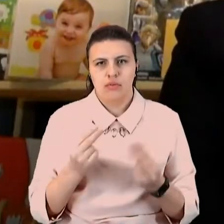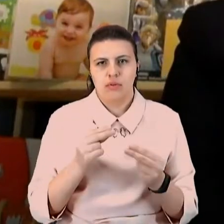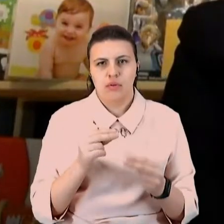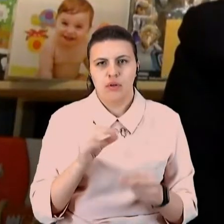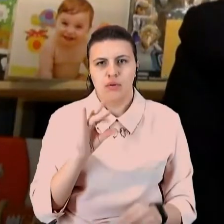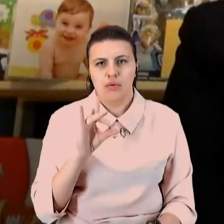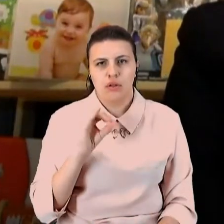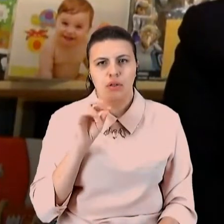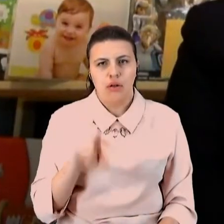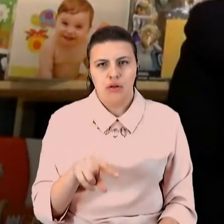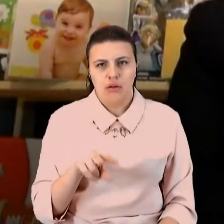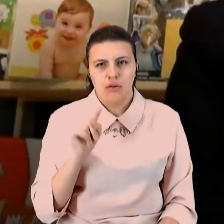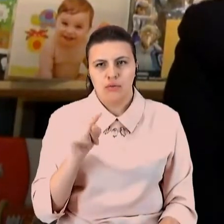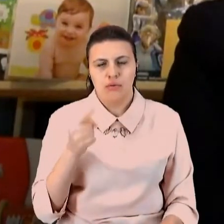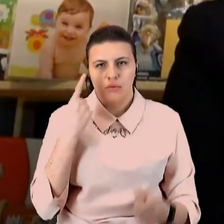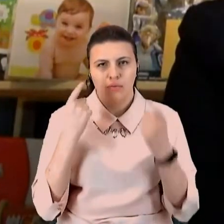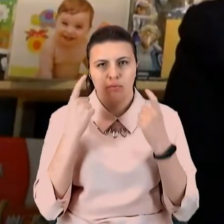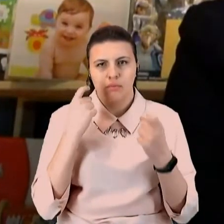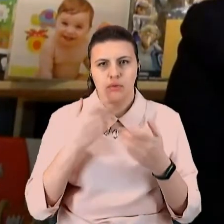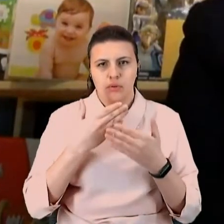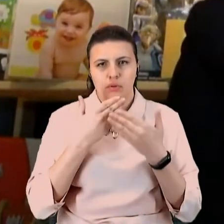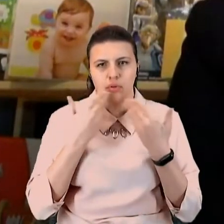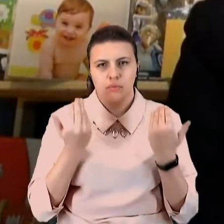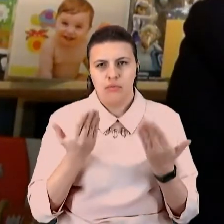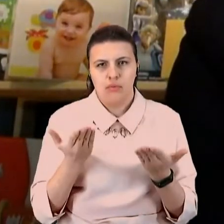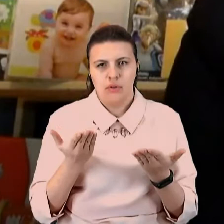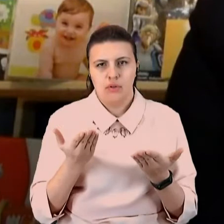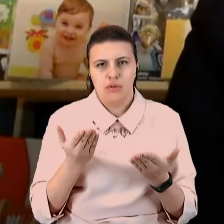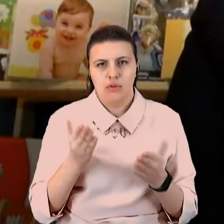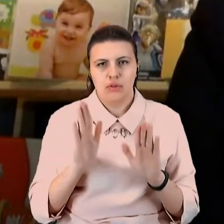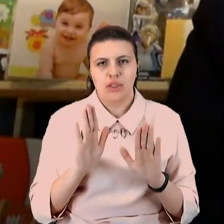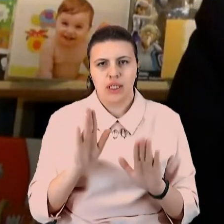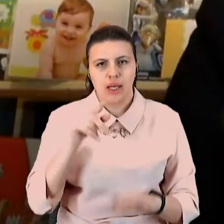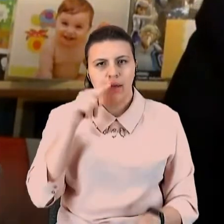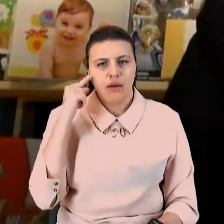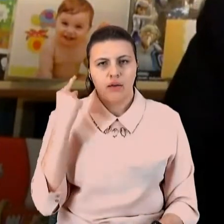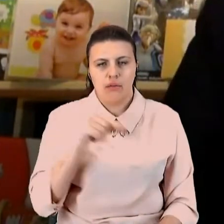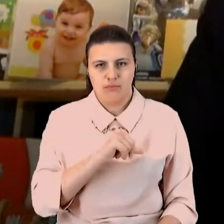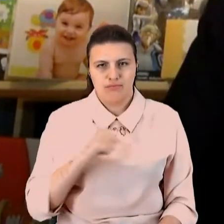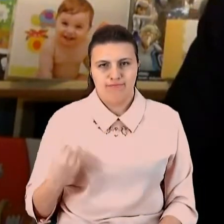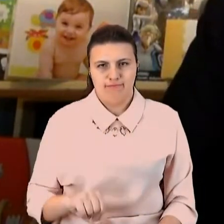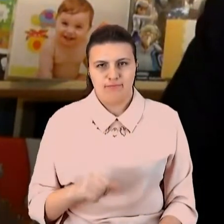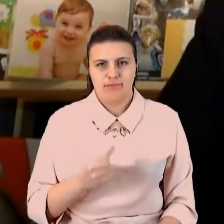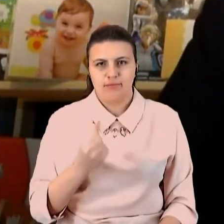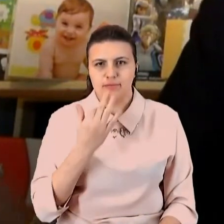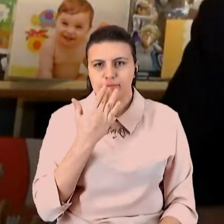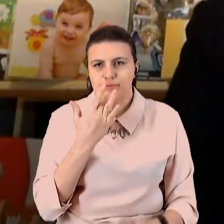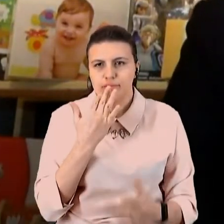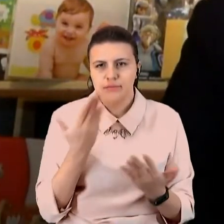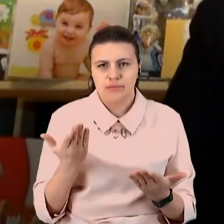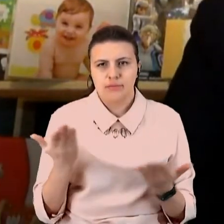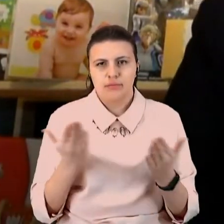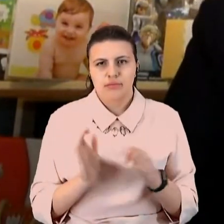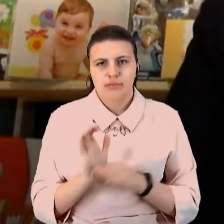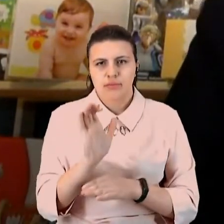жодної інформації української мови. даному випадку, тут китайські є реографії. Також, чи це виготовлено в